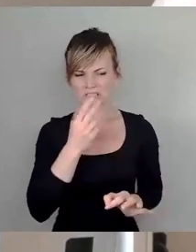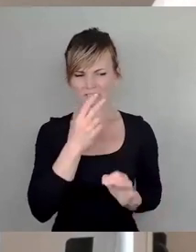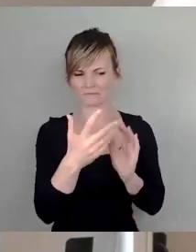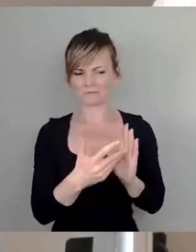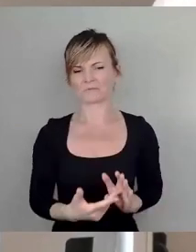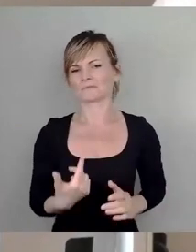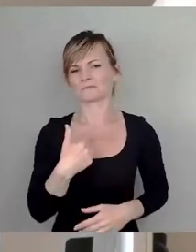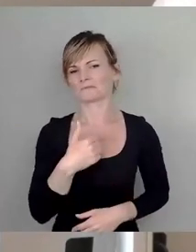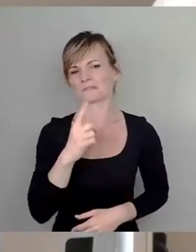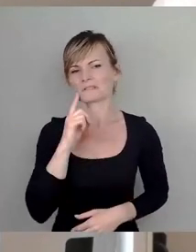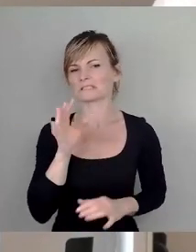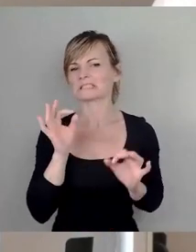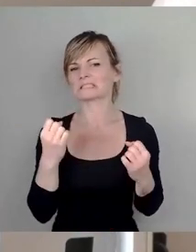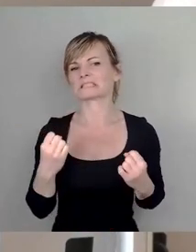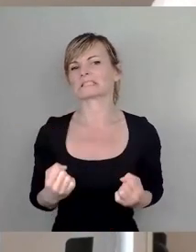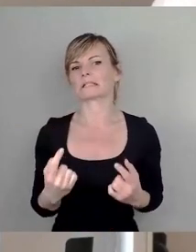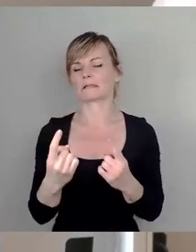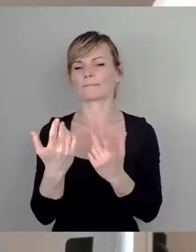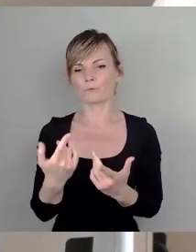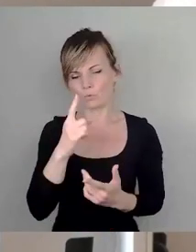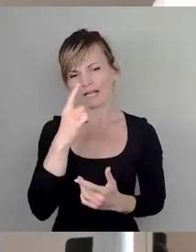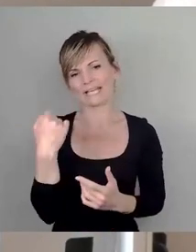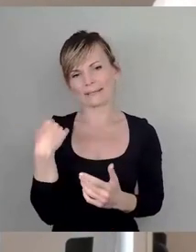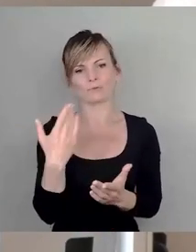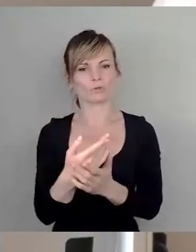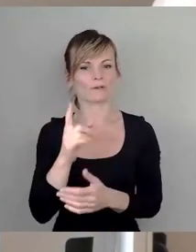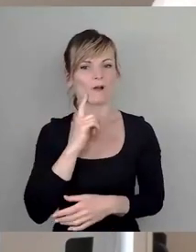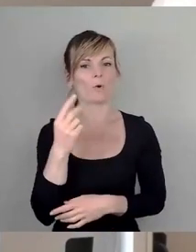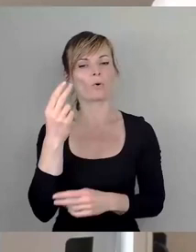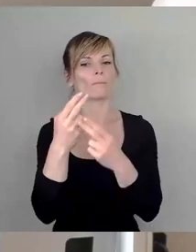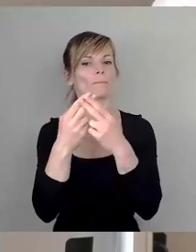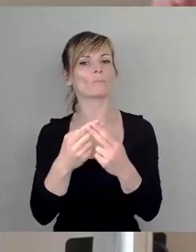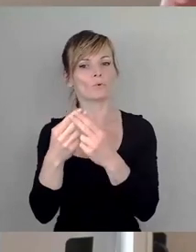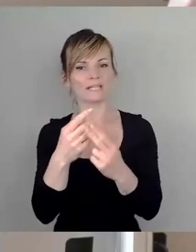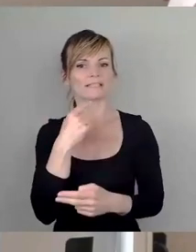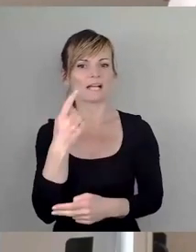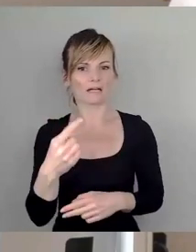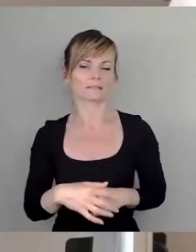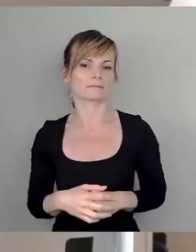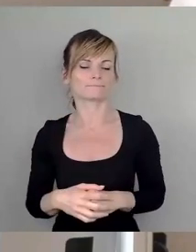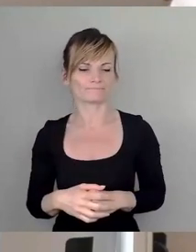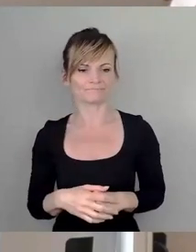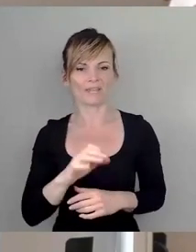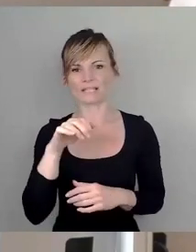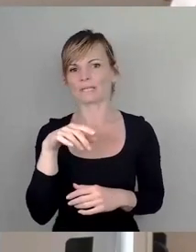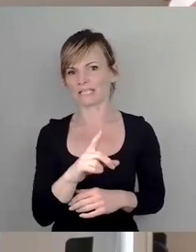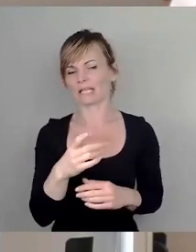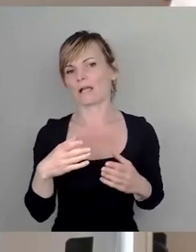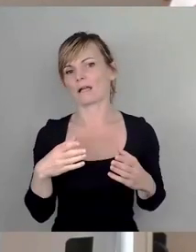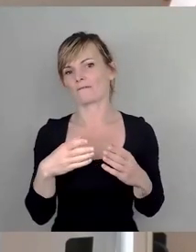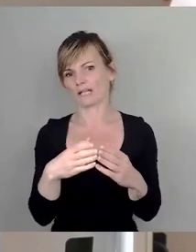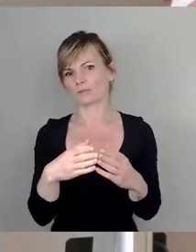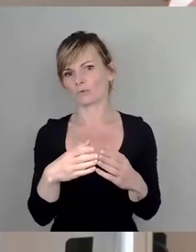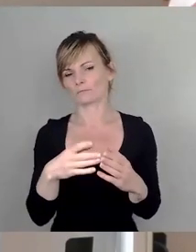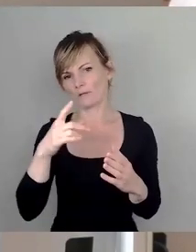dem anschließen, was Frau Mühle gerade eben schon gesagt hat. Auch die SPD-Fraktion wird diesen Antrag in Gänze alle drei Punkte